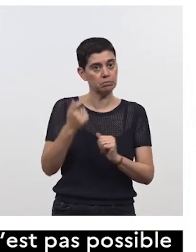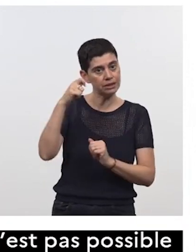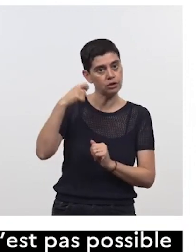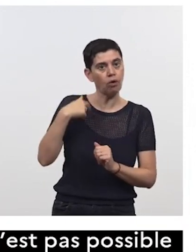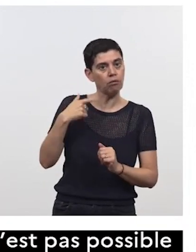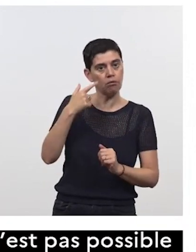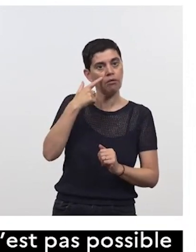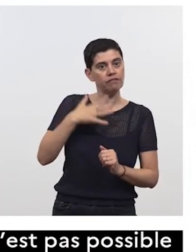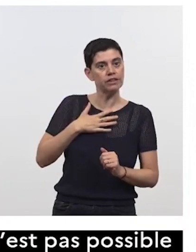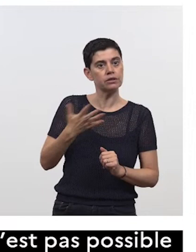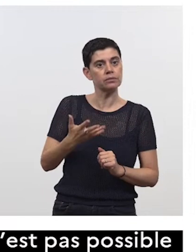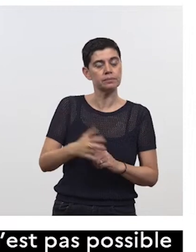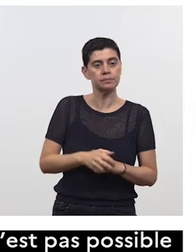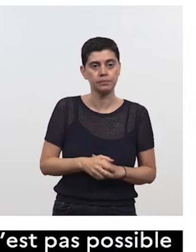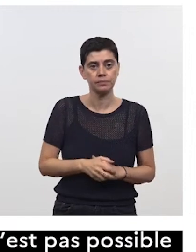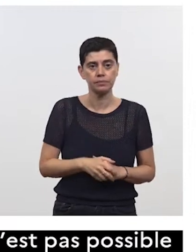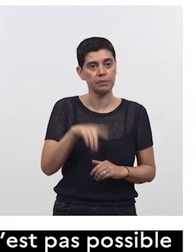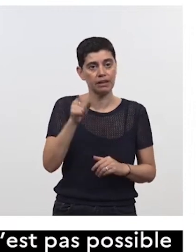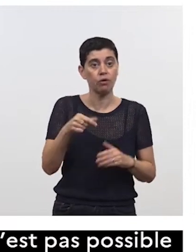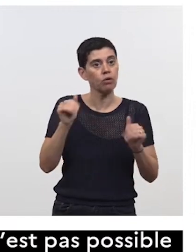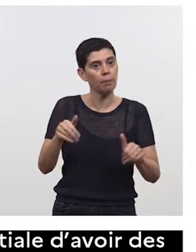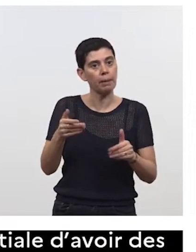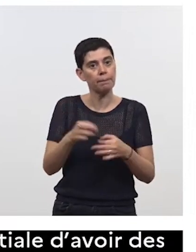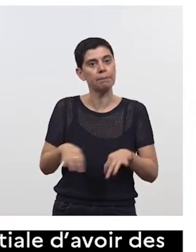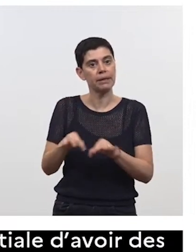mais néanmoins quand même qui doit rencontrer cette interopérabilité